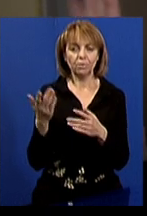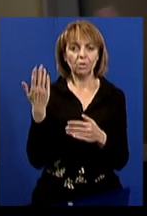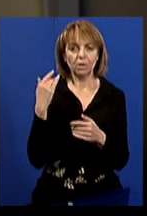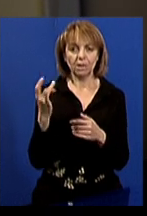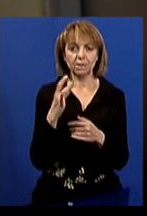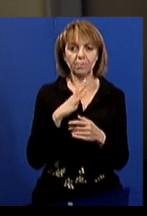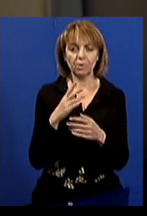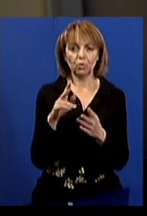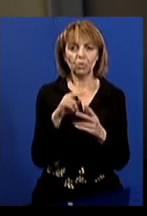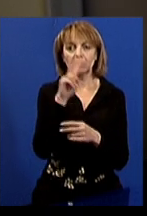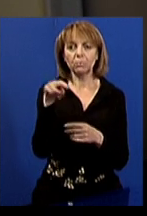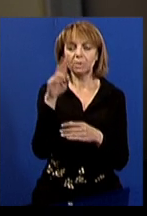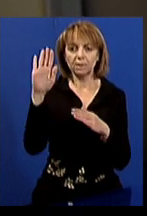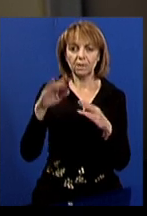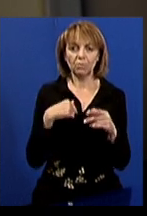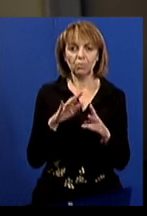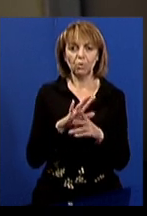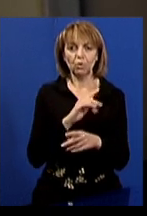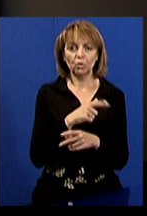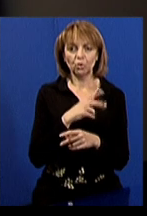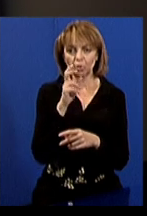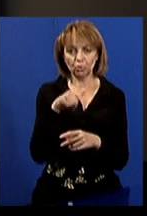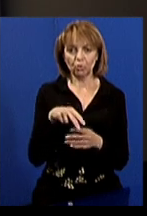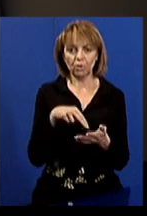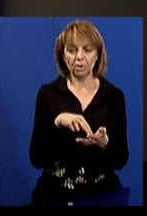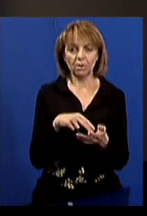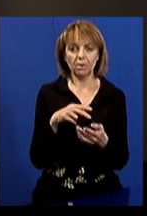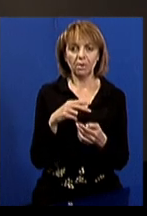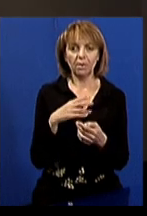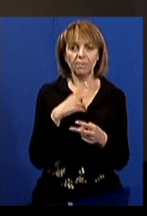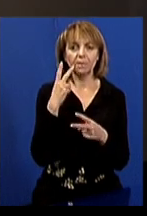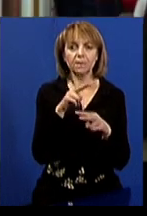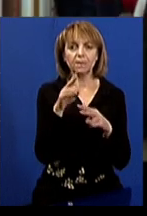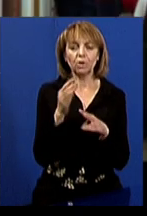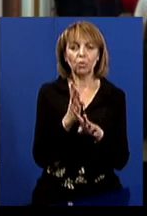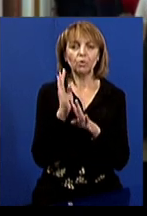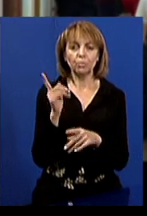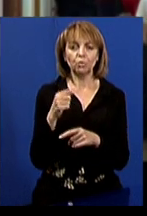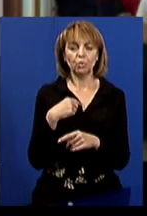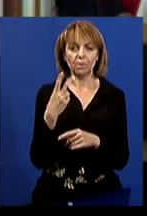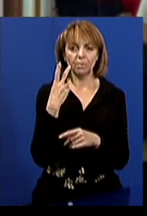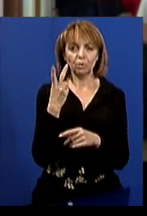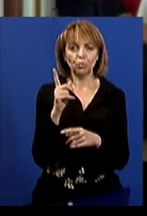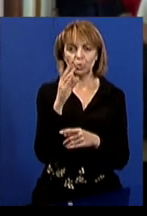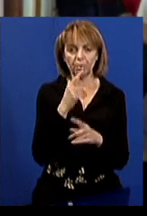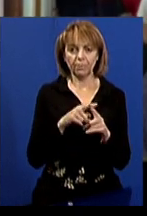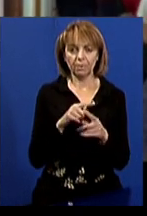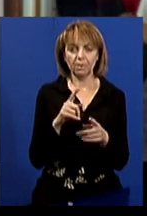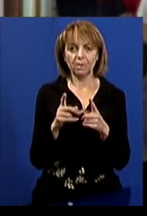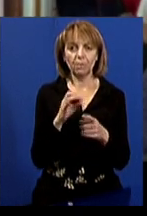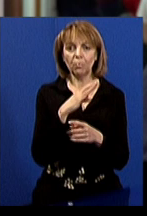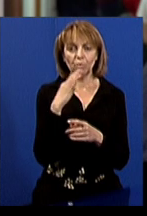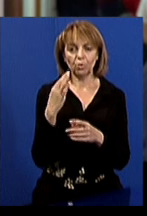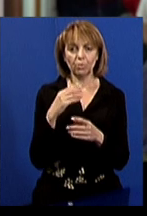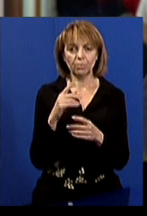розглядала стіни, тому мені було дуже сумно тут стояти. Треба постійно ослідкувати за чергою, тому що я ще встигла тільки. Ну, не багато я